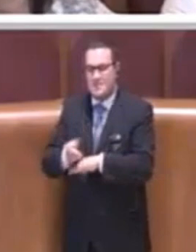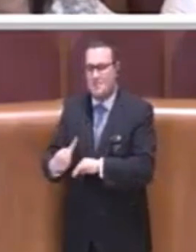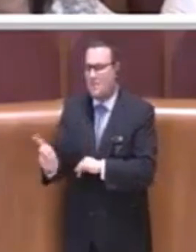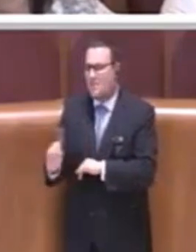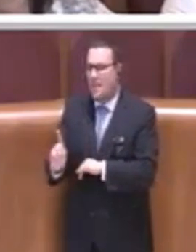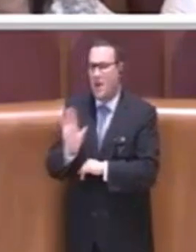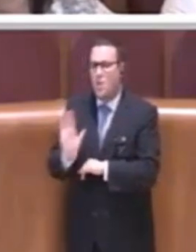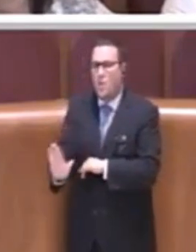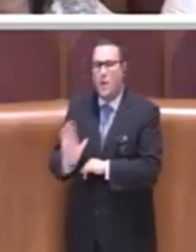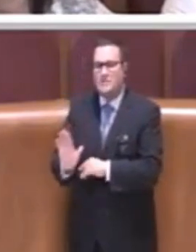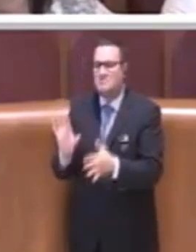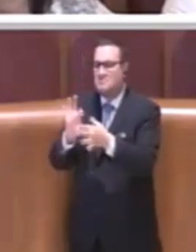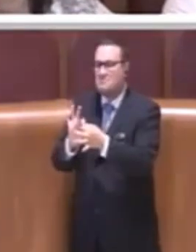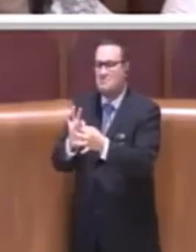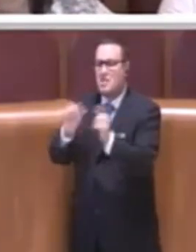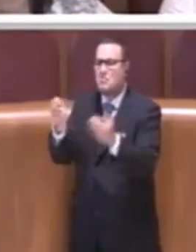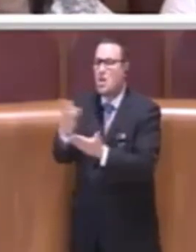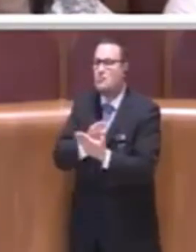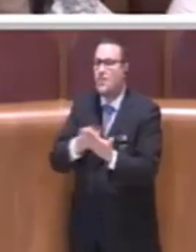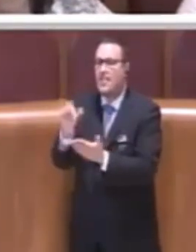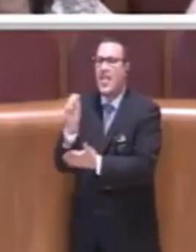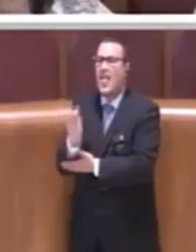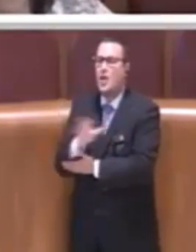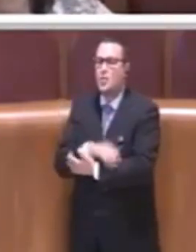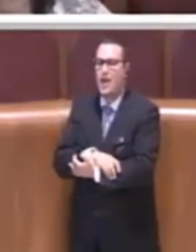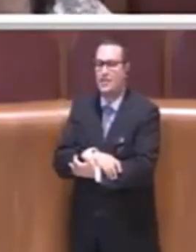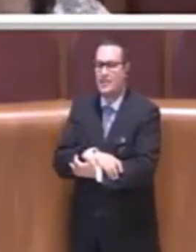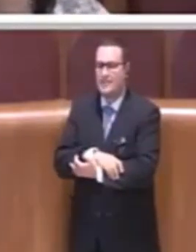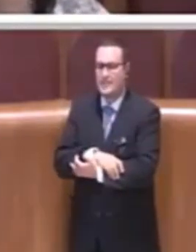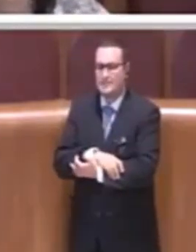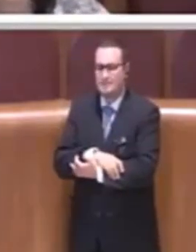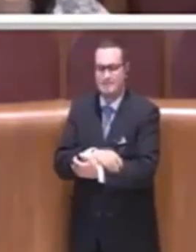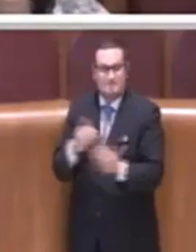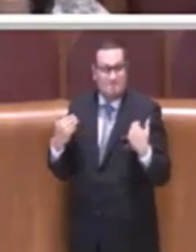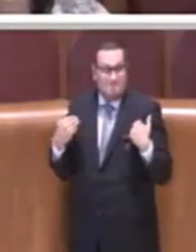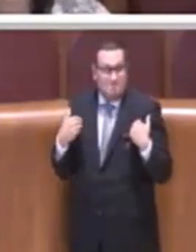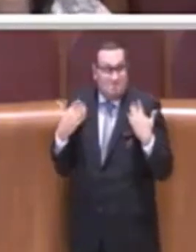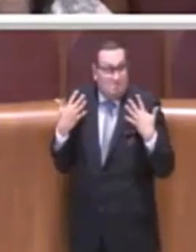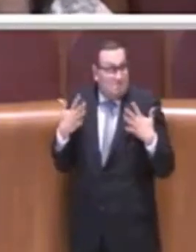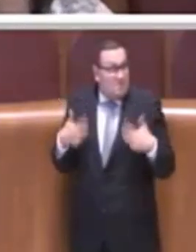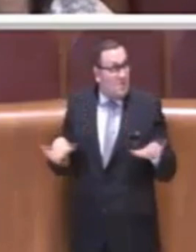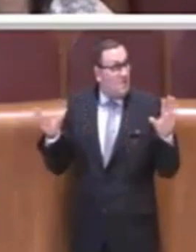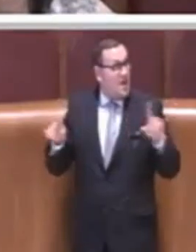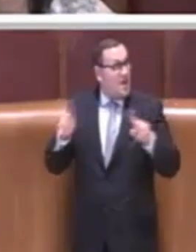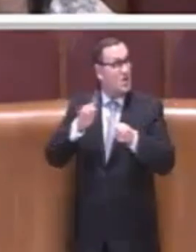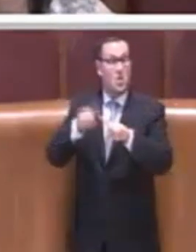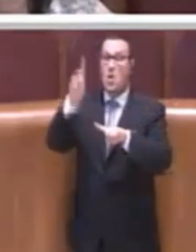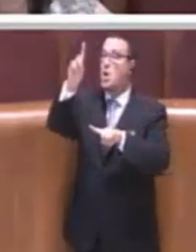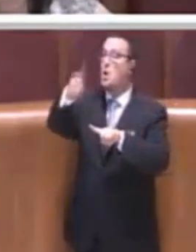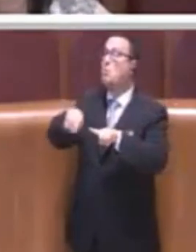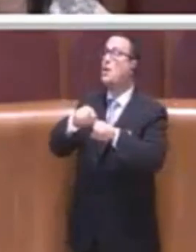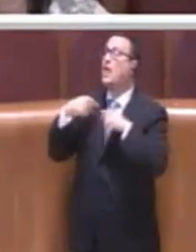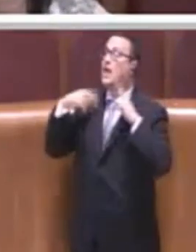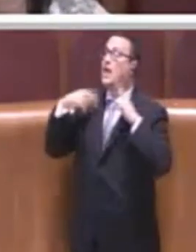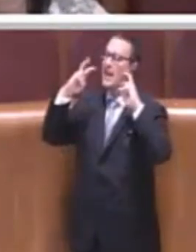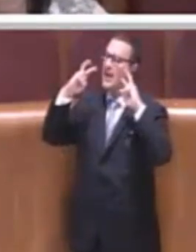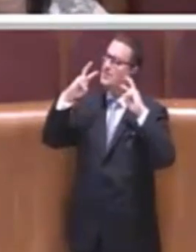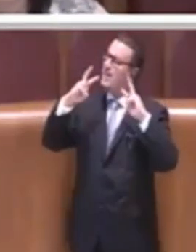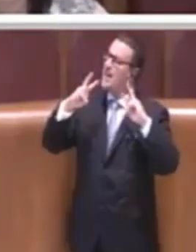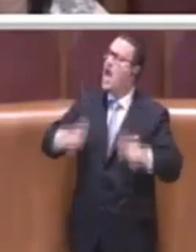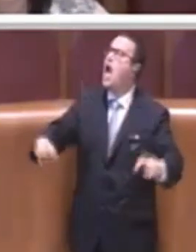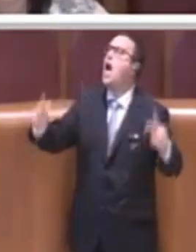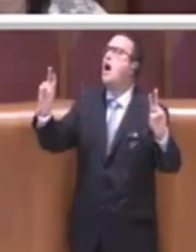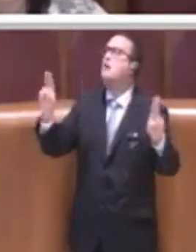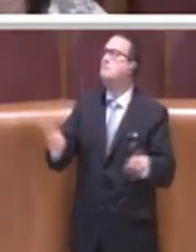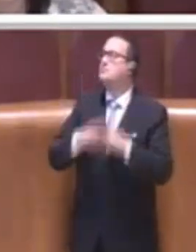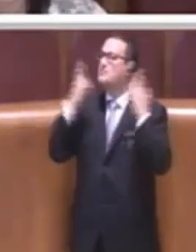ripeto, progetti educativi. Quindi abbiamo fatto anche una ricerca per vedere se sono stati